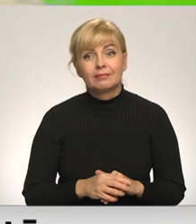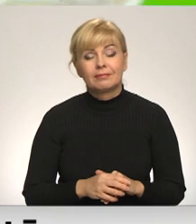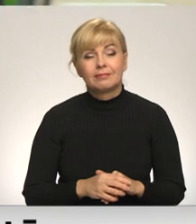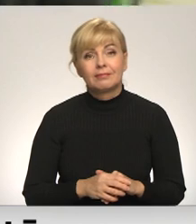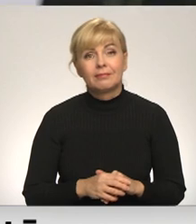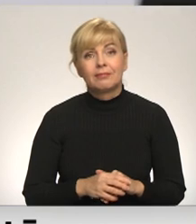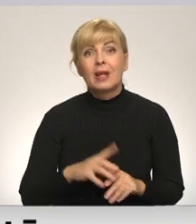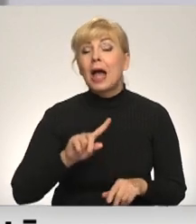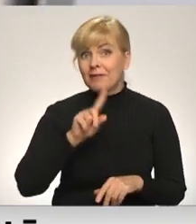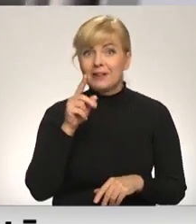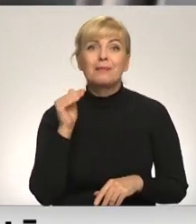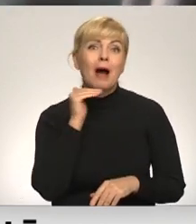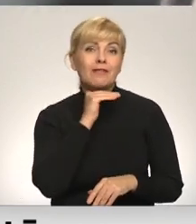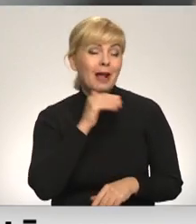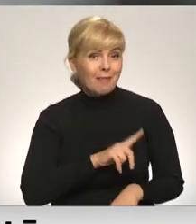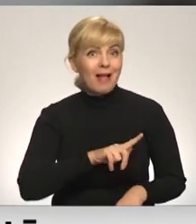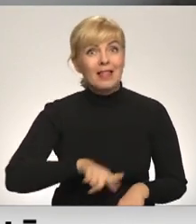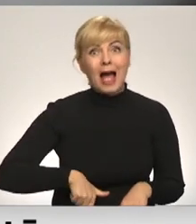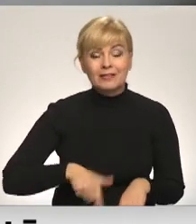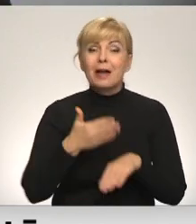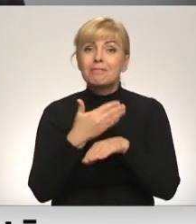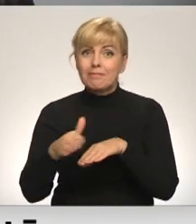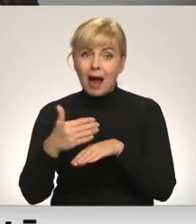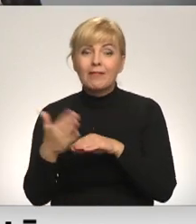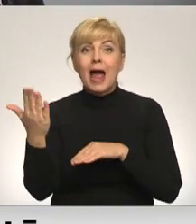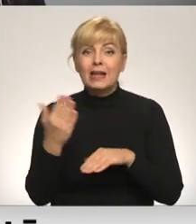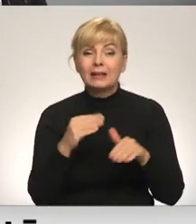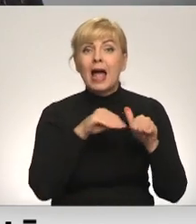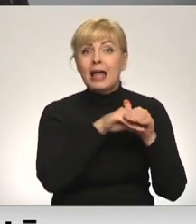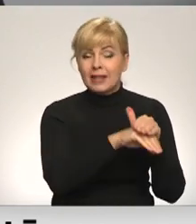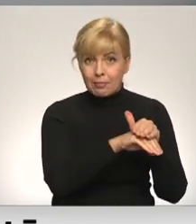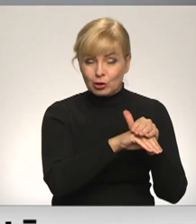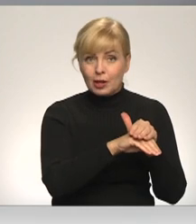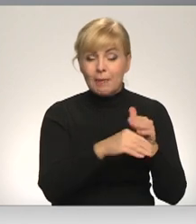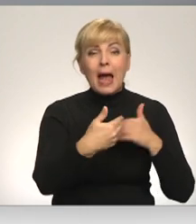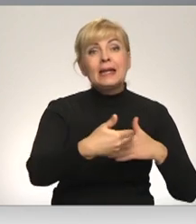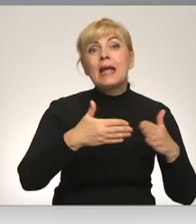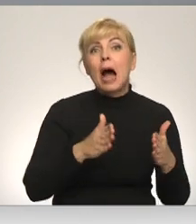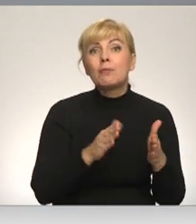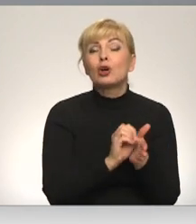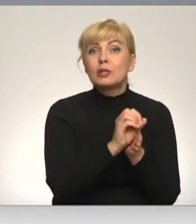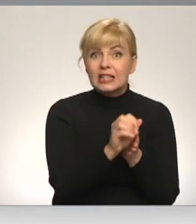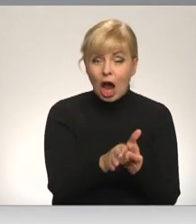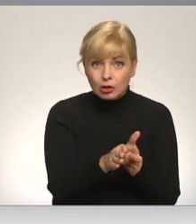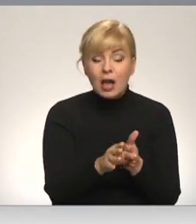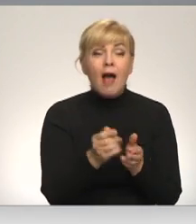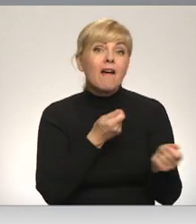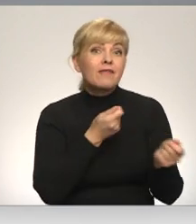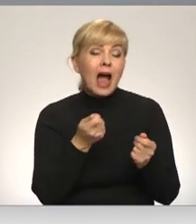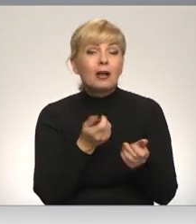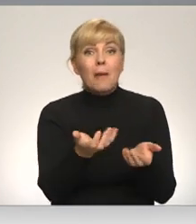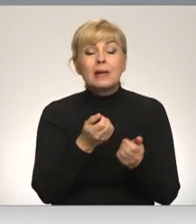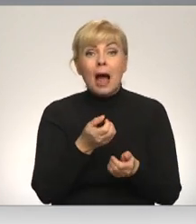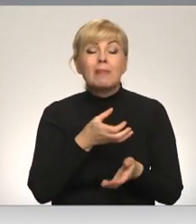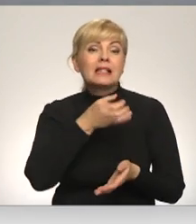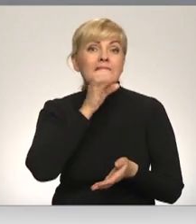No 1. februāru Latvijā pakāpenis ienāks depozīta iepakojuma sistēma. Tas nozīmē, ka par vairumu veiklā pieejamot zērien